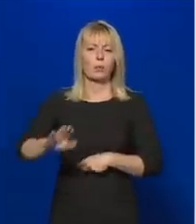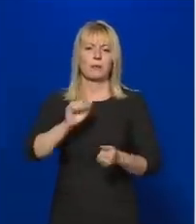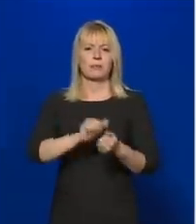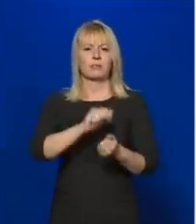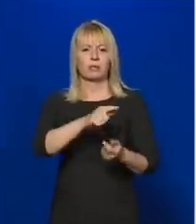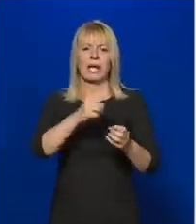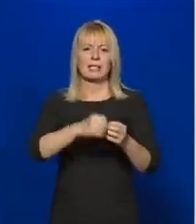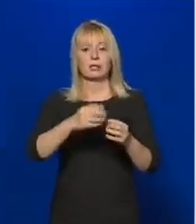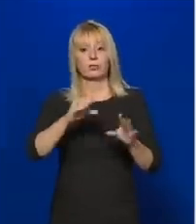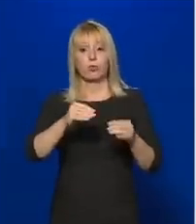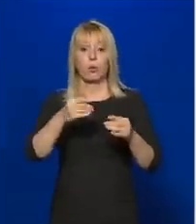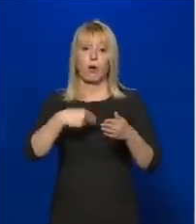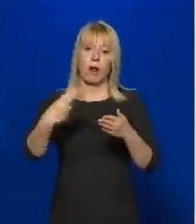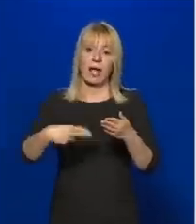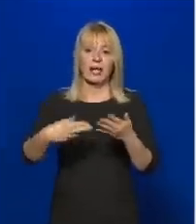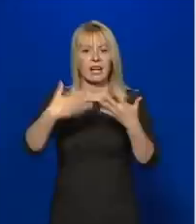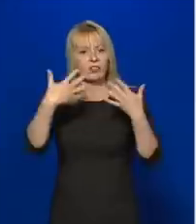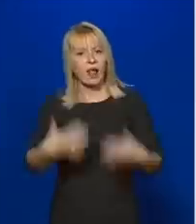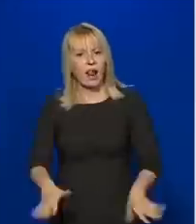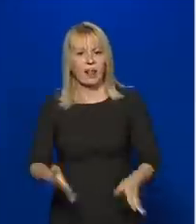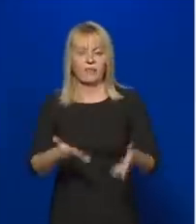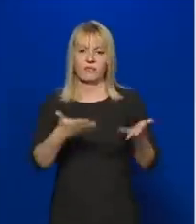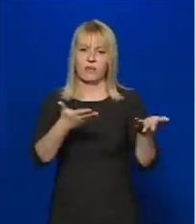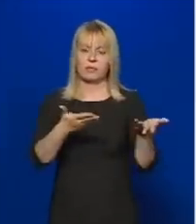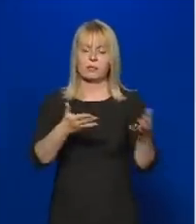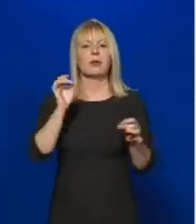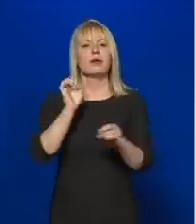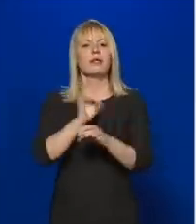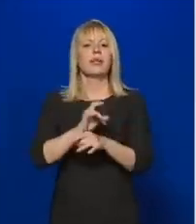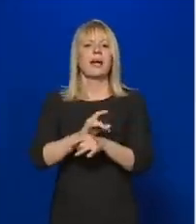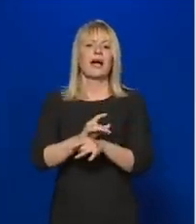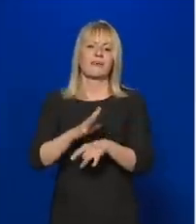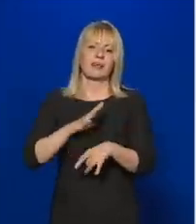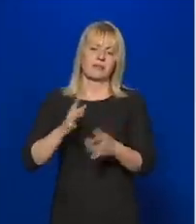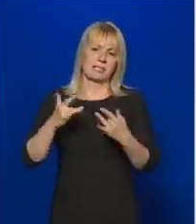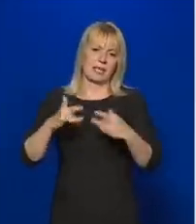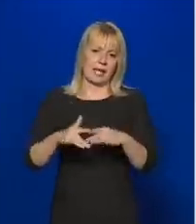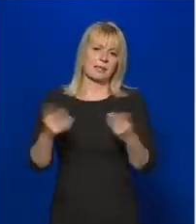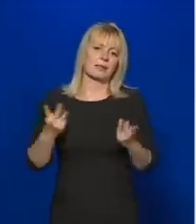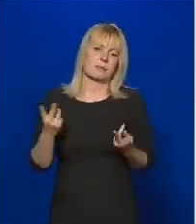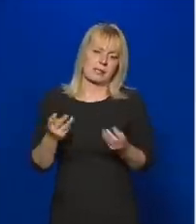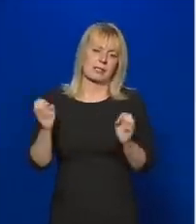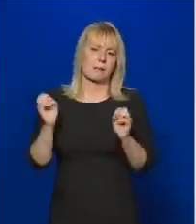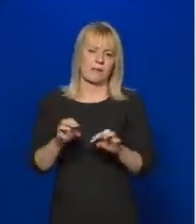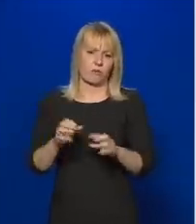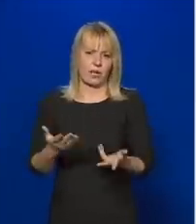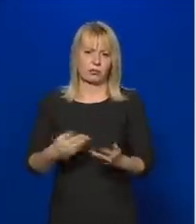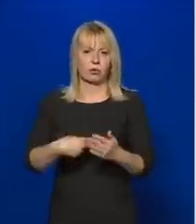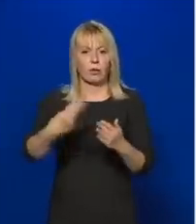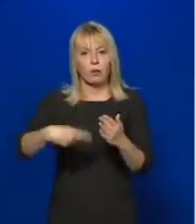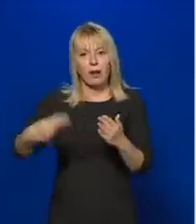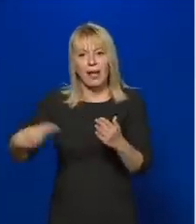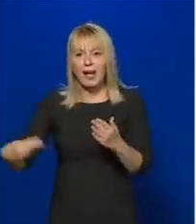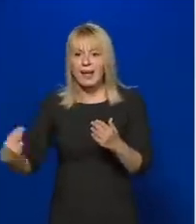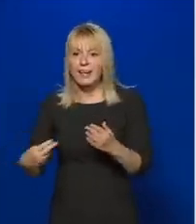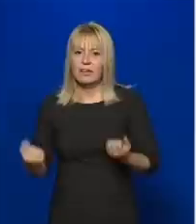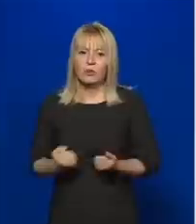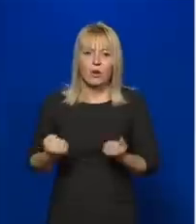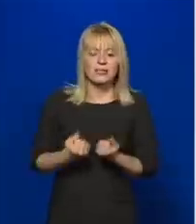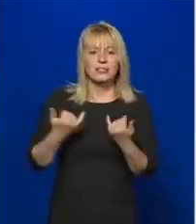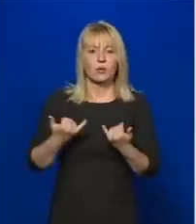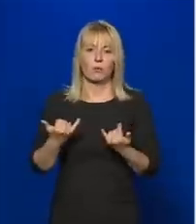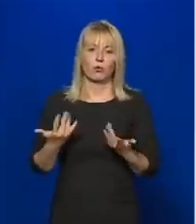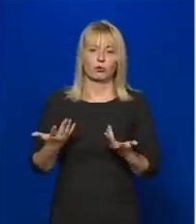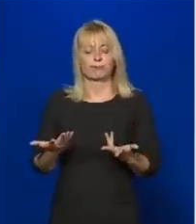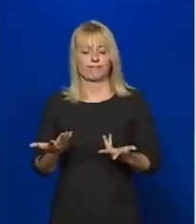elvesztek aláírások, és a járványbeszélyhelyzet nyilván alapvetően befolyásolta azt, hogy egy aláírásgyűjtő akció az mennyire lehetett az